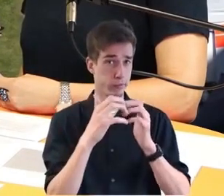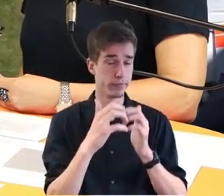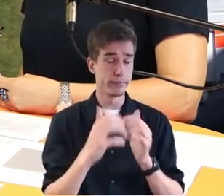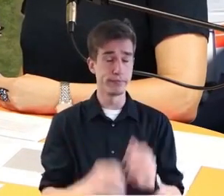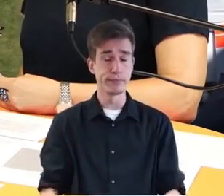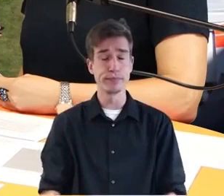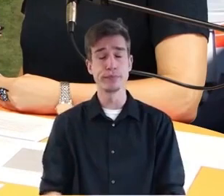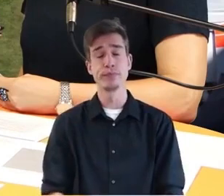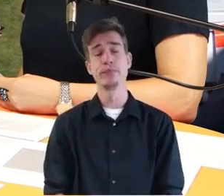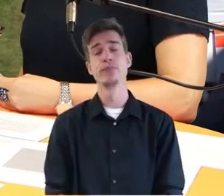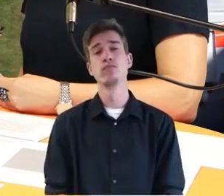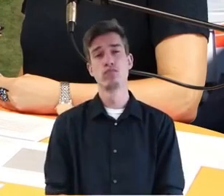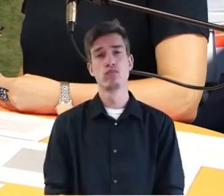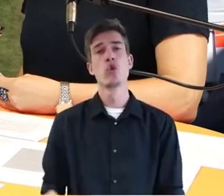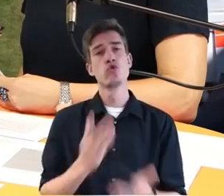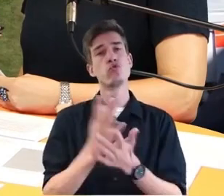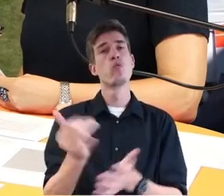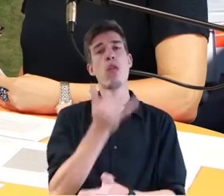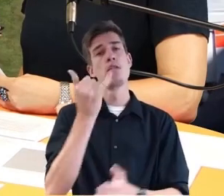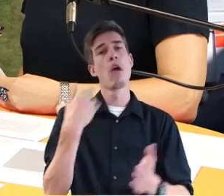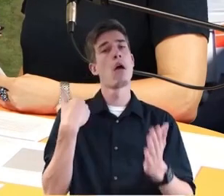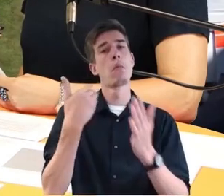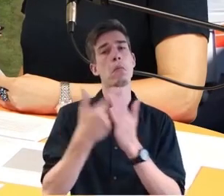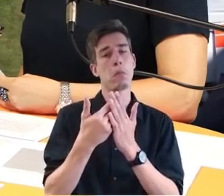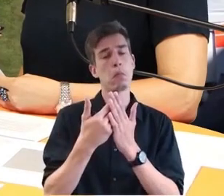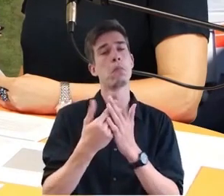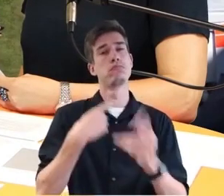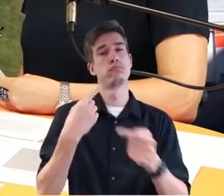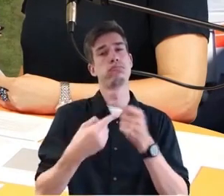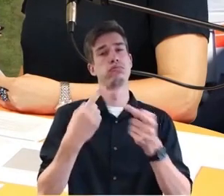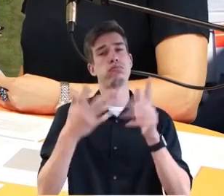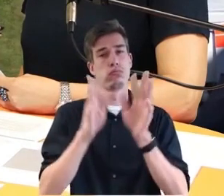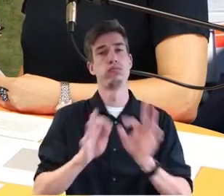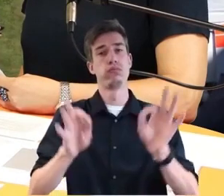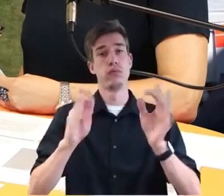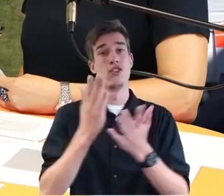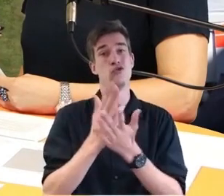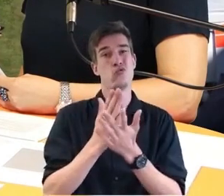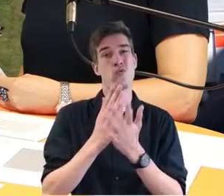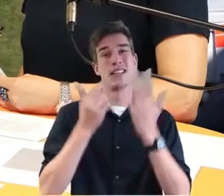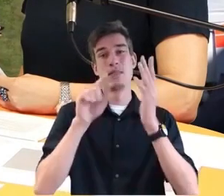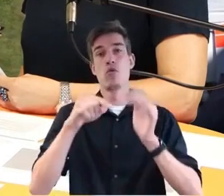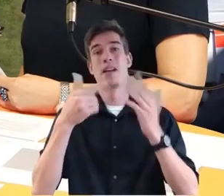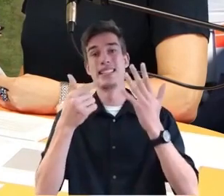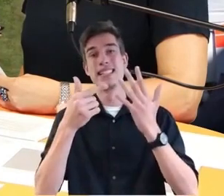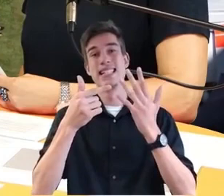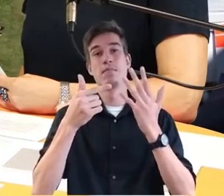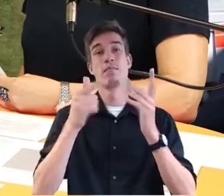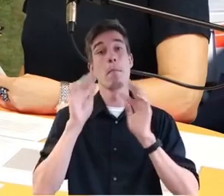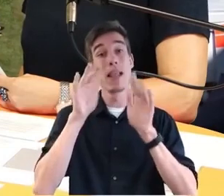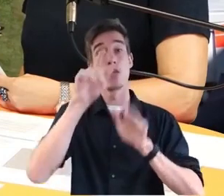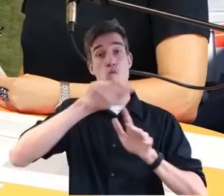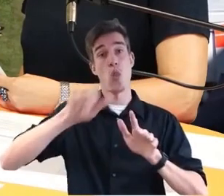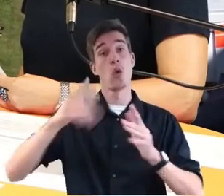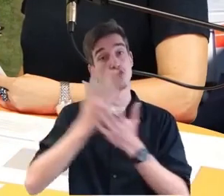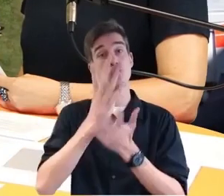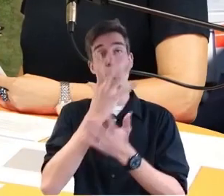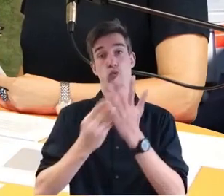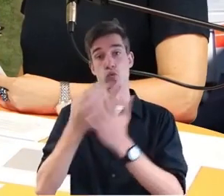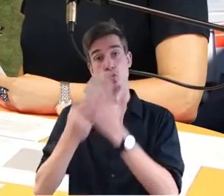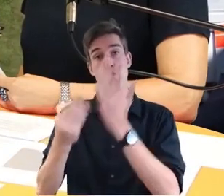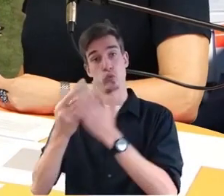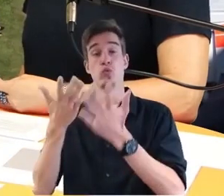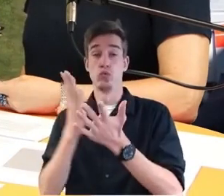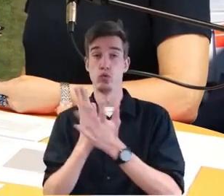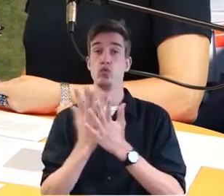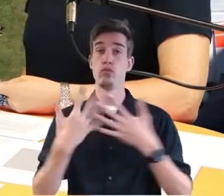Aber sie hat sich in den letzten Jahren gemausert. Wir sind bei fast 7,7 Millionen Nutzer, die diese App heutzutage